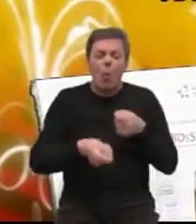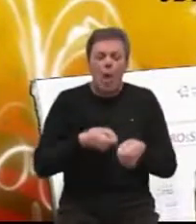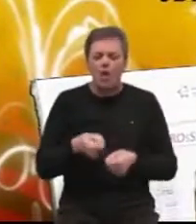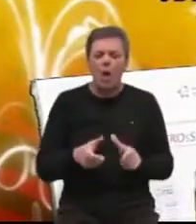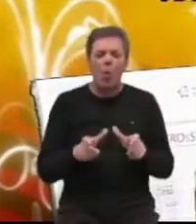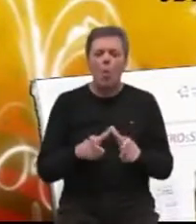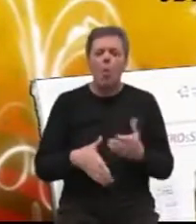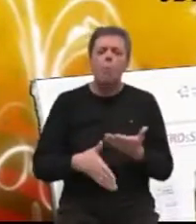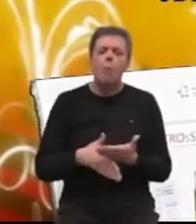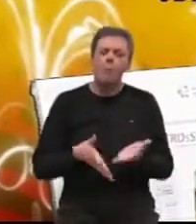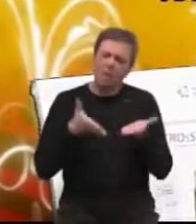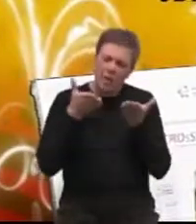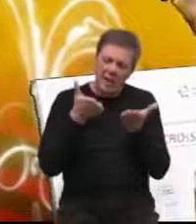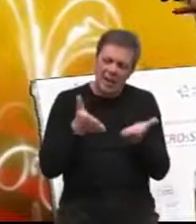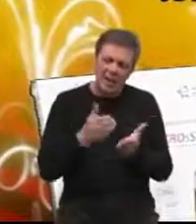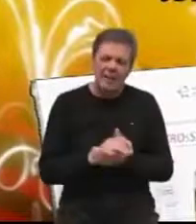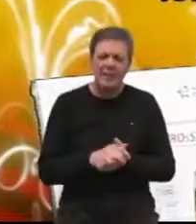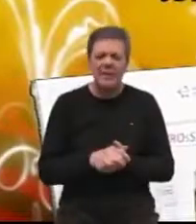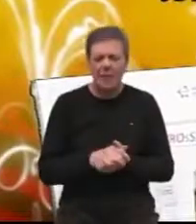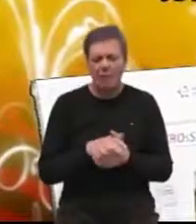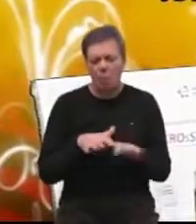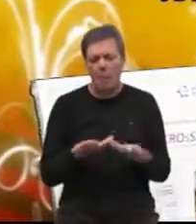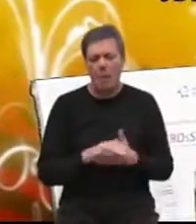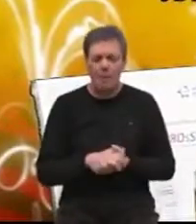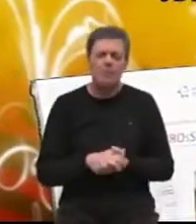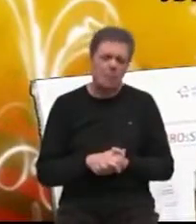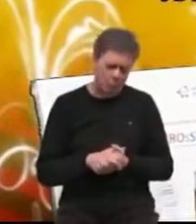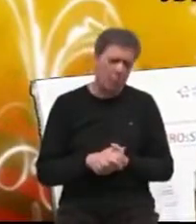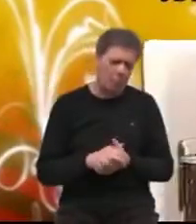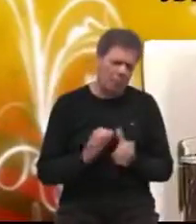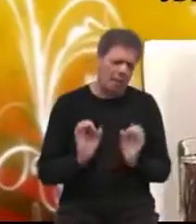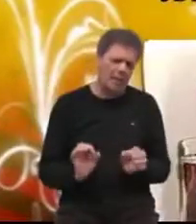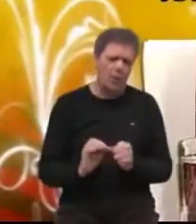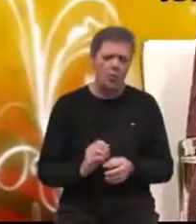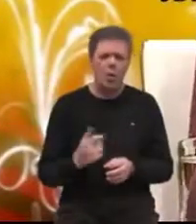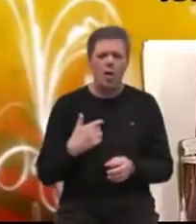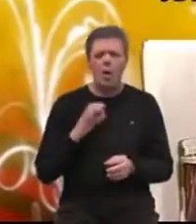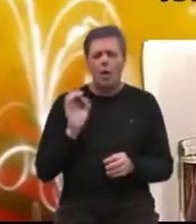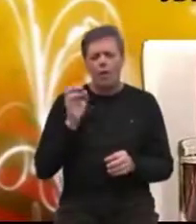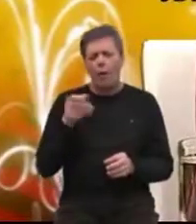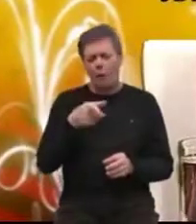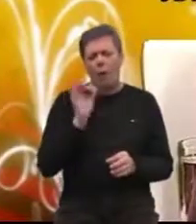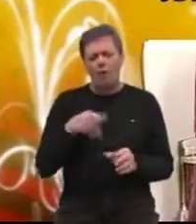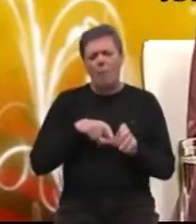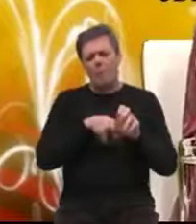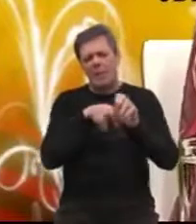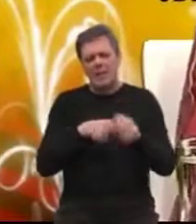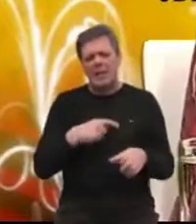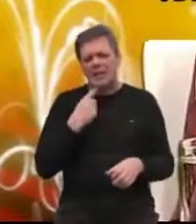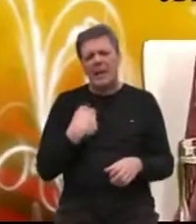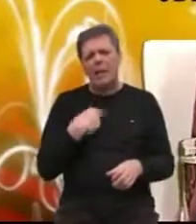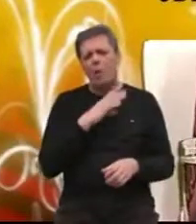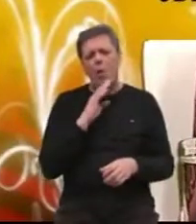u pomoć takvim... Sigurno. Ja, upravo dobra poveznica. Kad se pomenuli moju mamu,